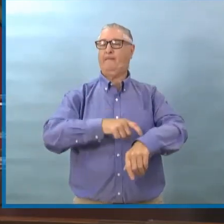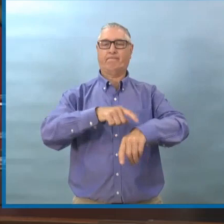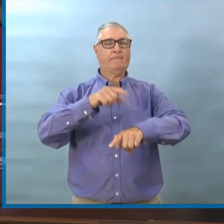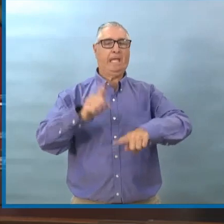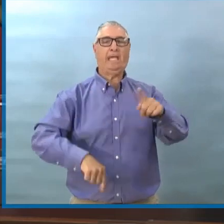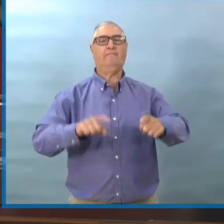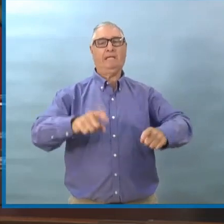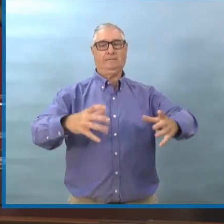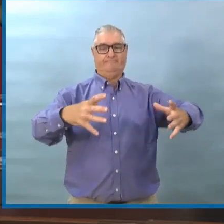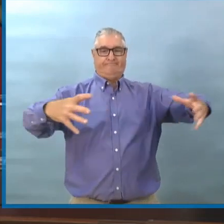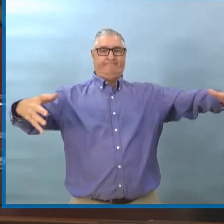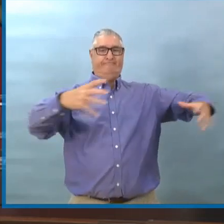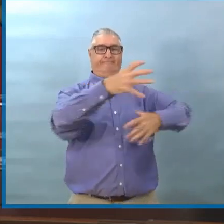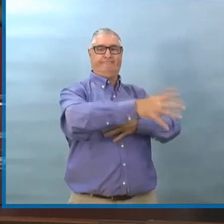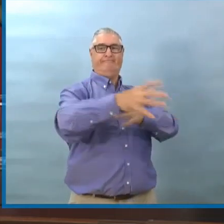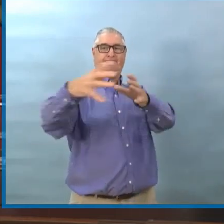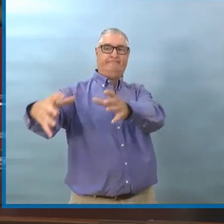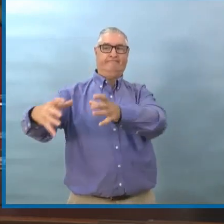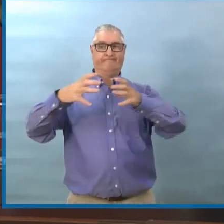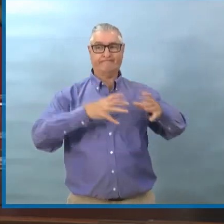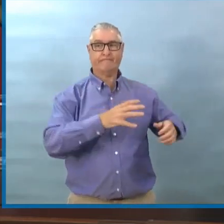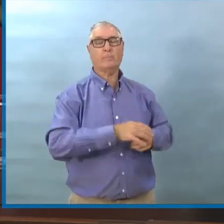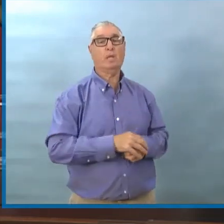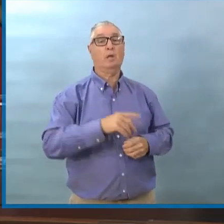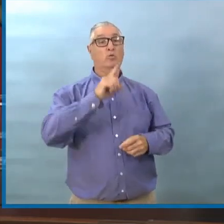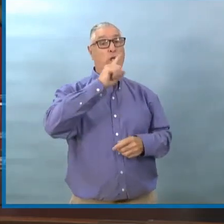s'assurer que les gens fassent ça.